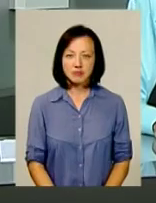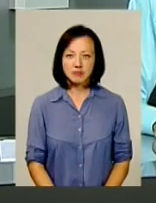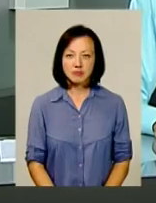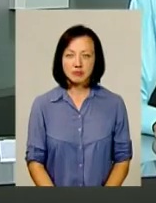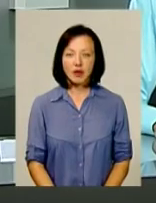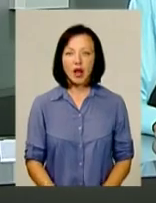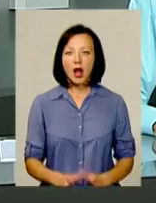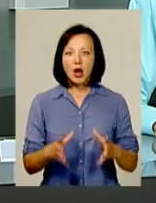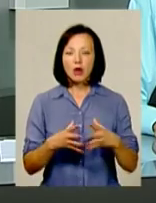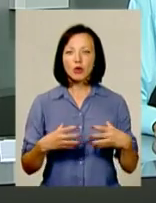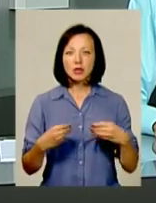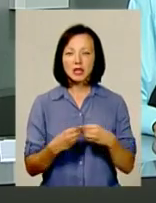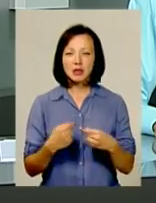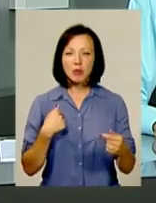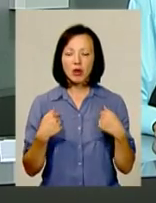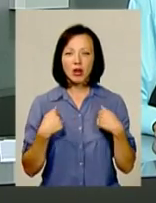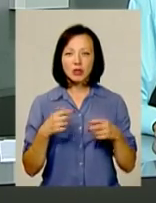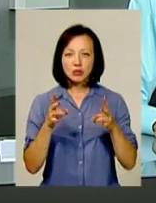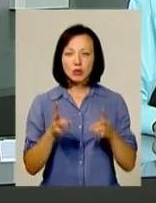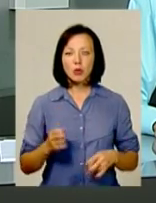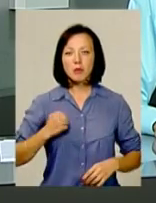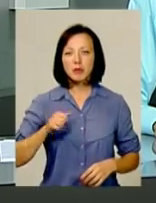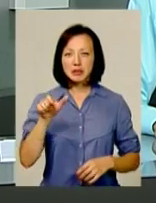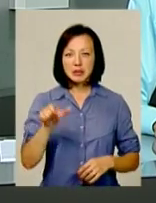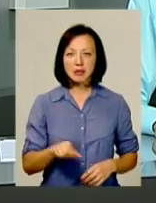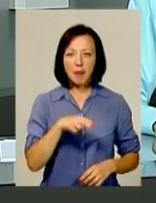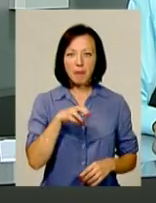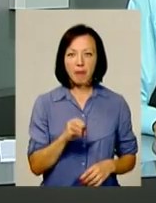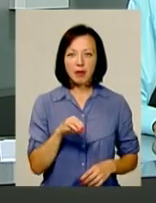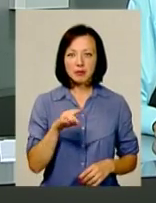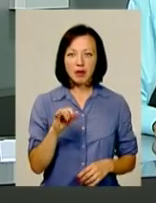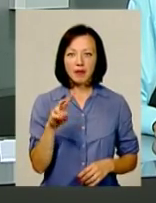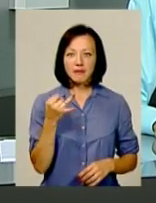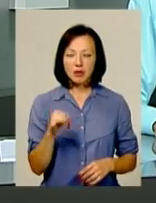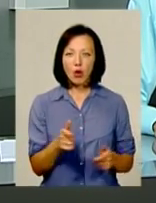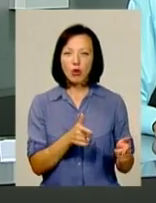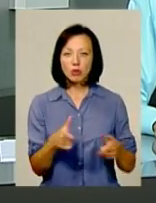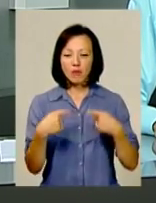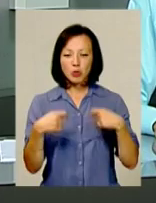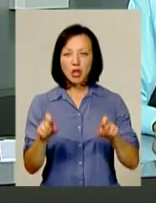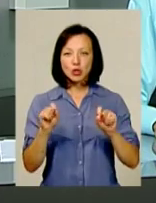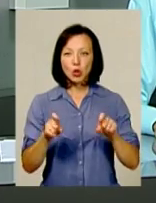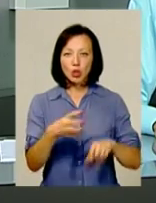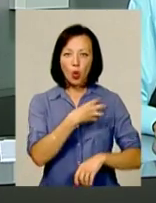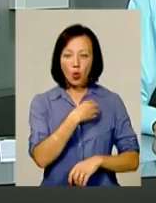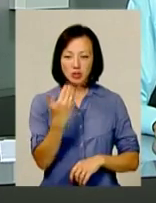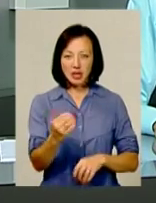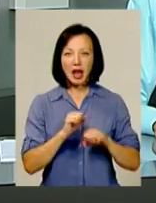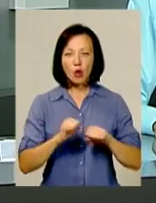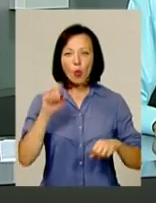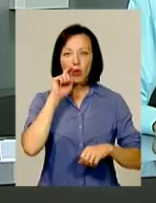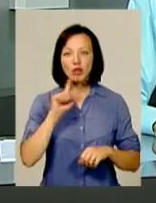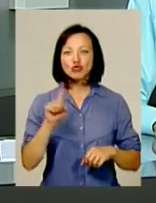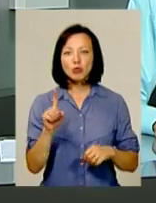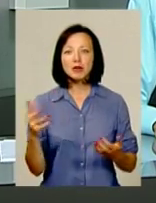Родина покаліченого бійця Олександра Петриківського готова продати його золотий орден Героя України, аби дістати гроші на